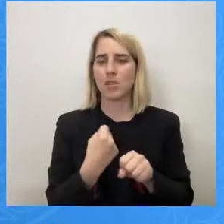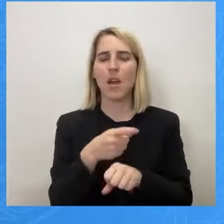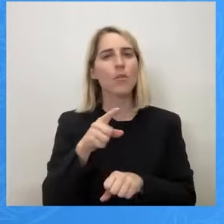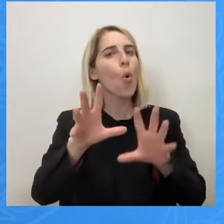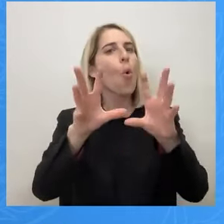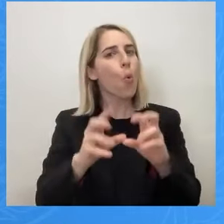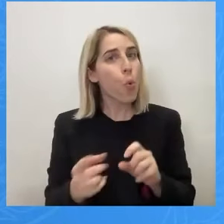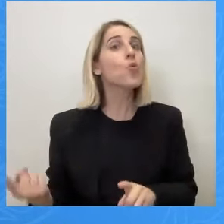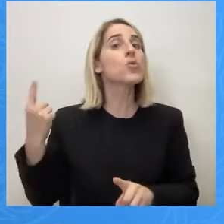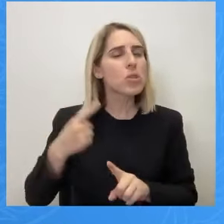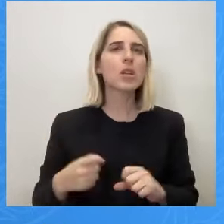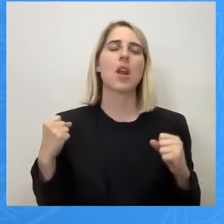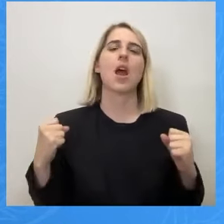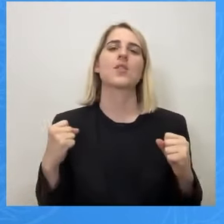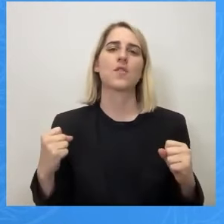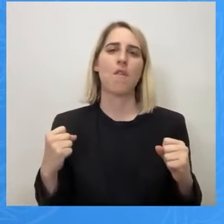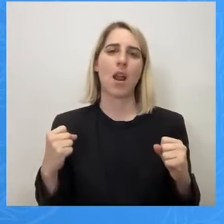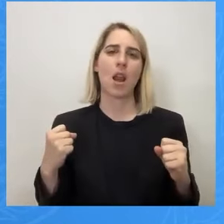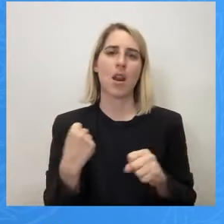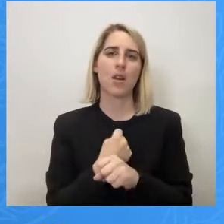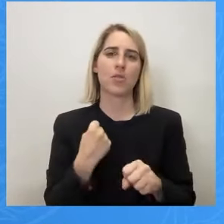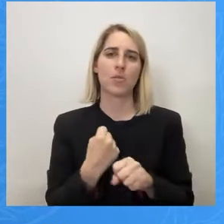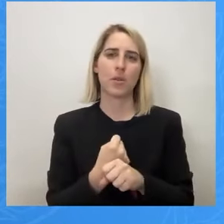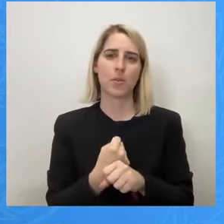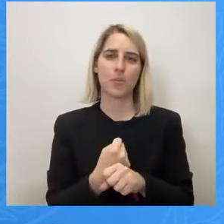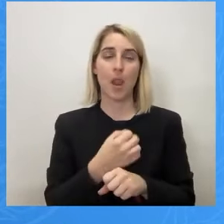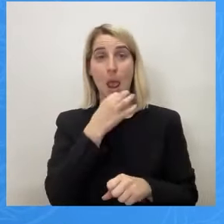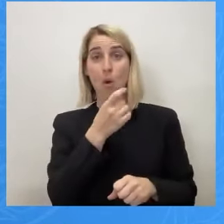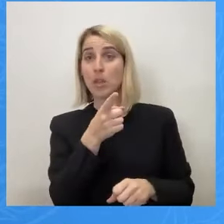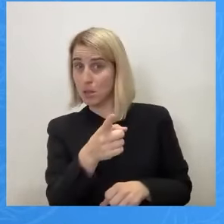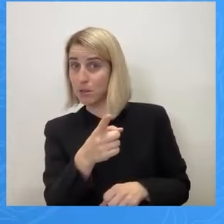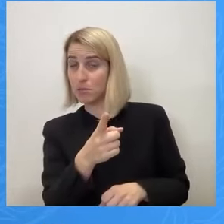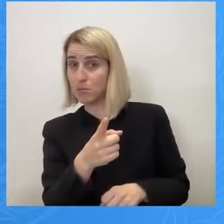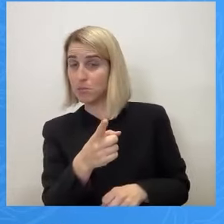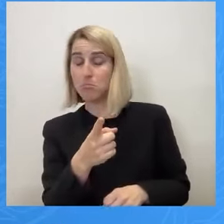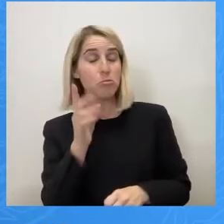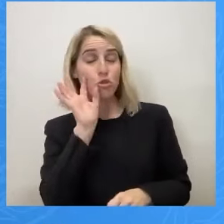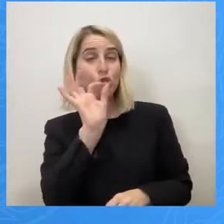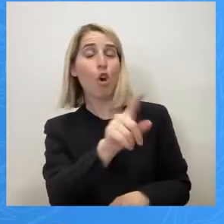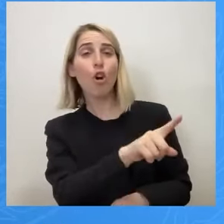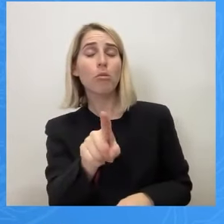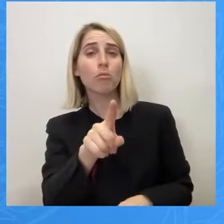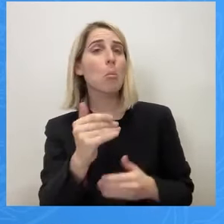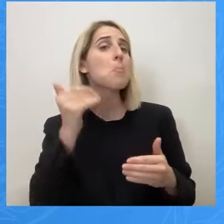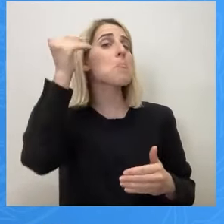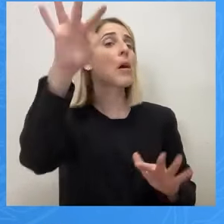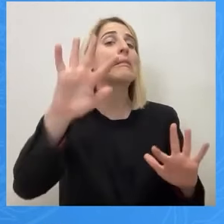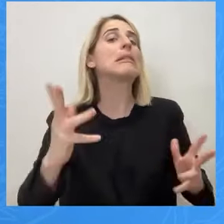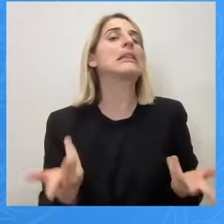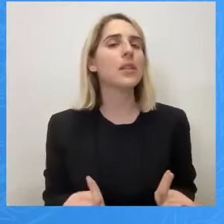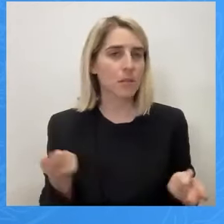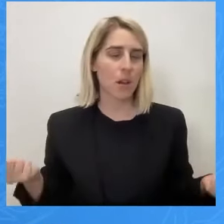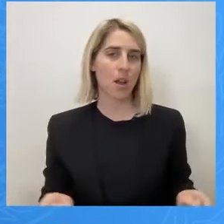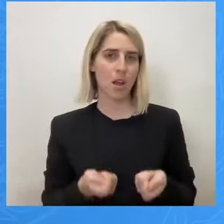ασφάλεια των εργαζομένων. Λέω από τη δική σας τη μεριά, τι σκοπεύετε να κάνετε. Τρίτος,